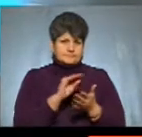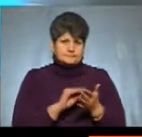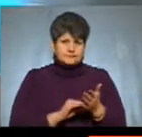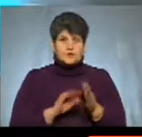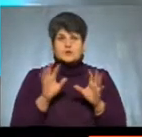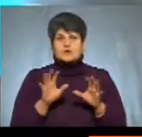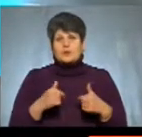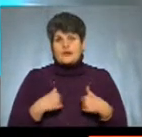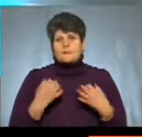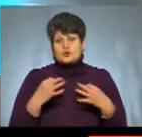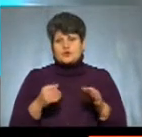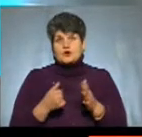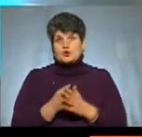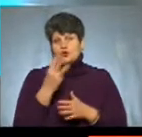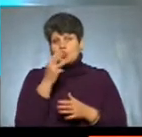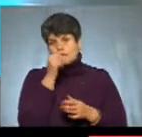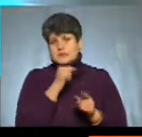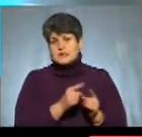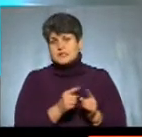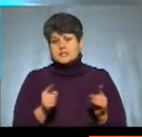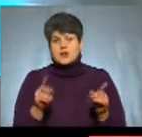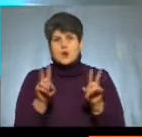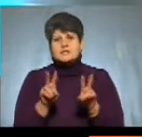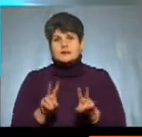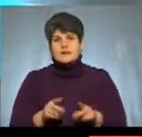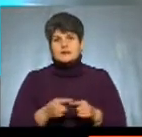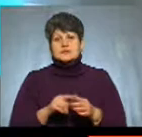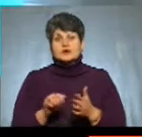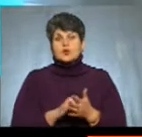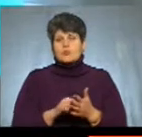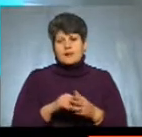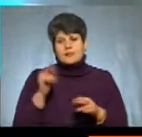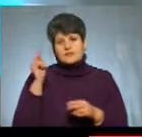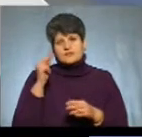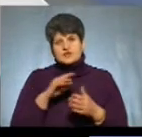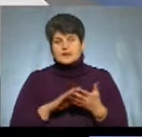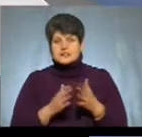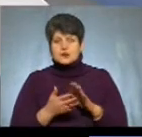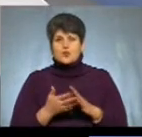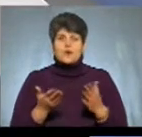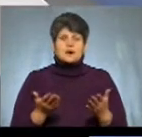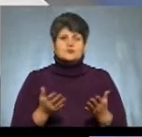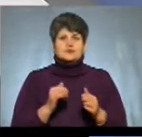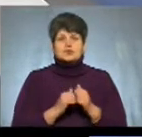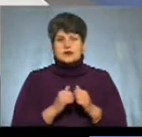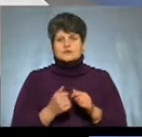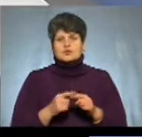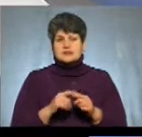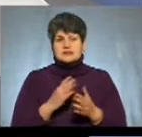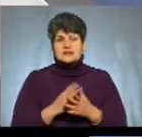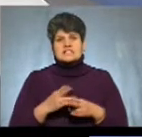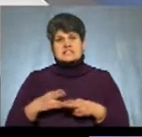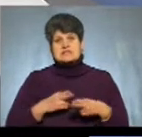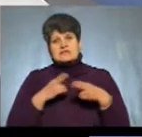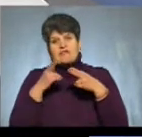нам дозволяє до трьох місяців розглядати дані документи, вивчати ситуацію. Часто це відбувається із виїздом